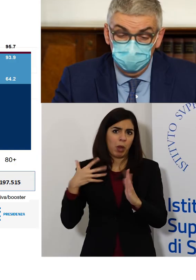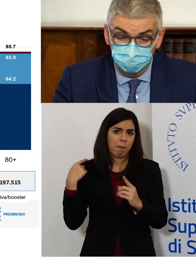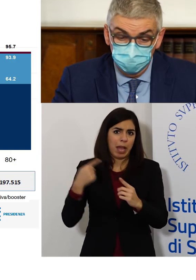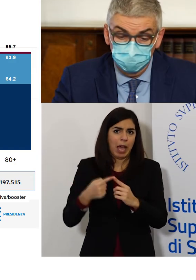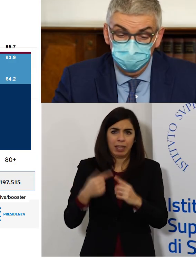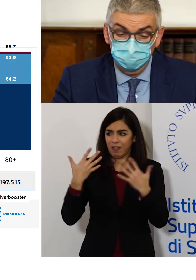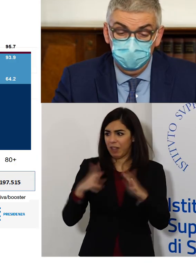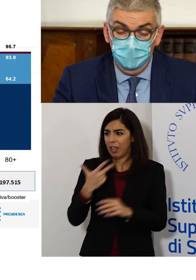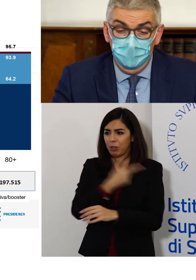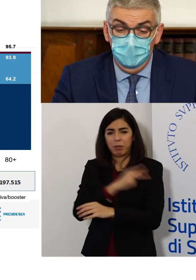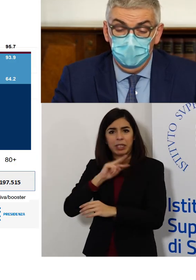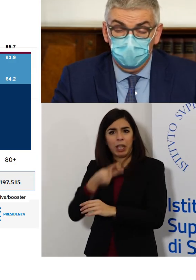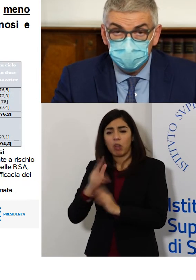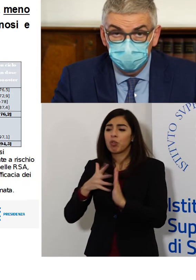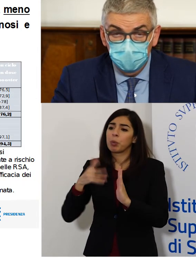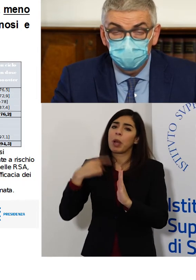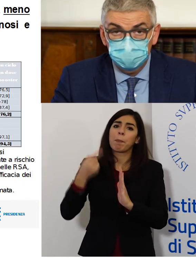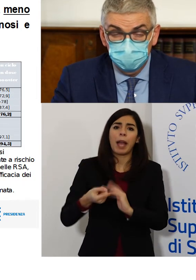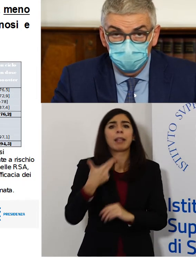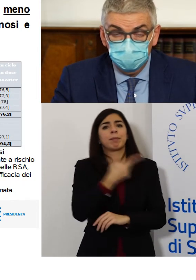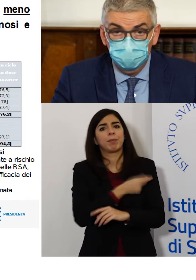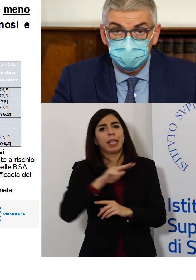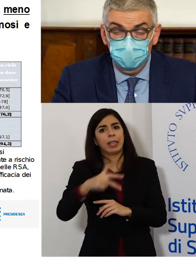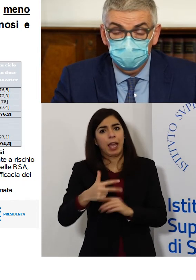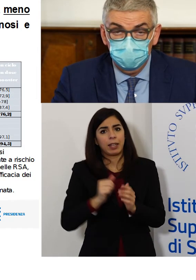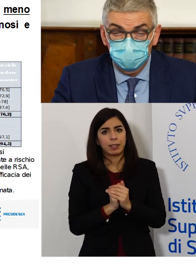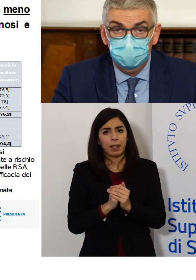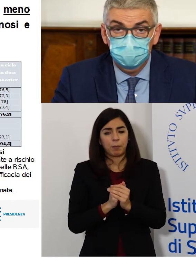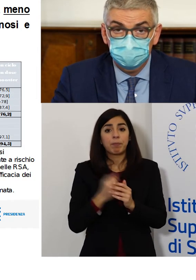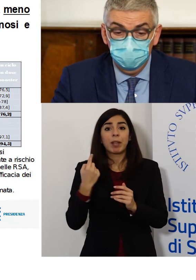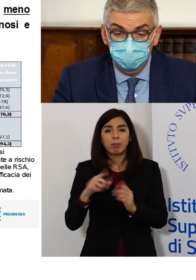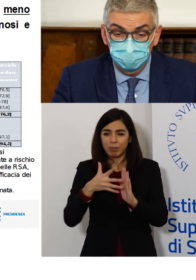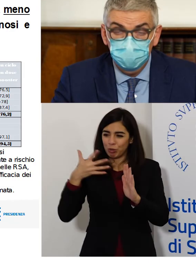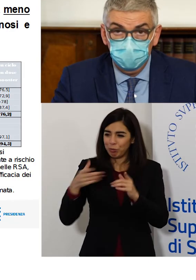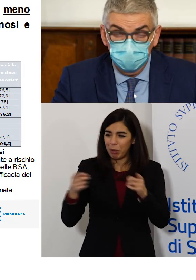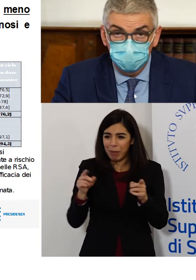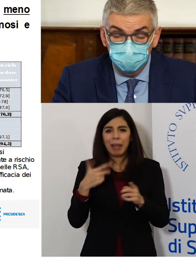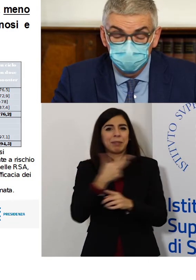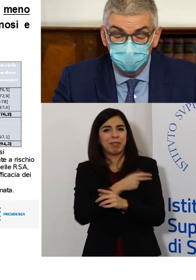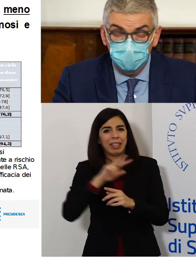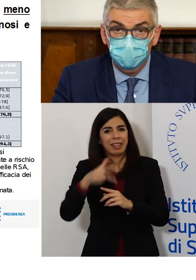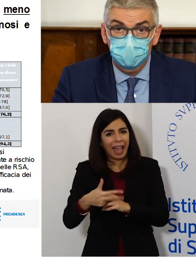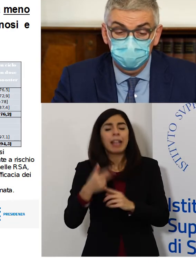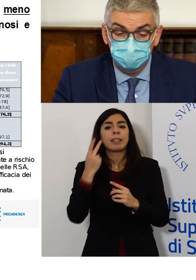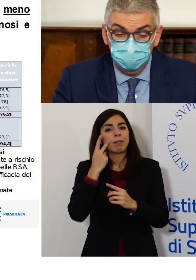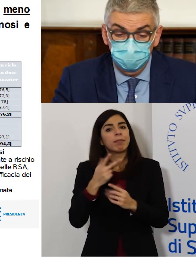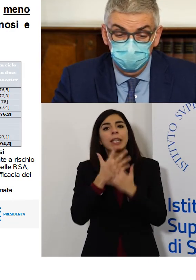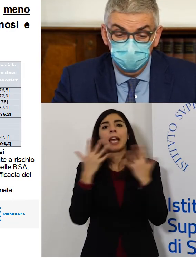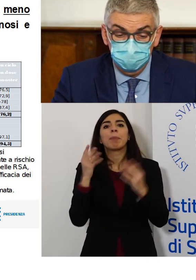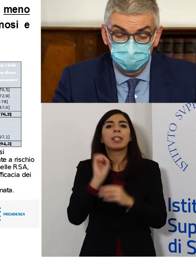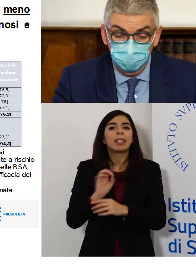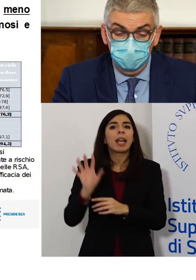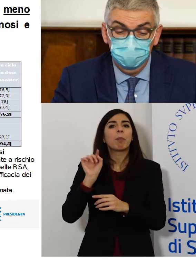completamento della seconda dose. Questo viene poi testimoniato ulteriormente in questa diapositiva che ormai vi riproponiamo